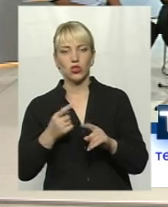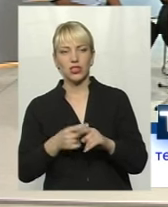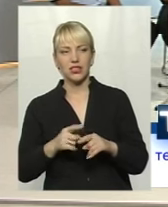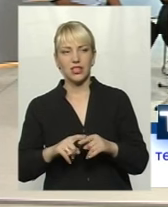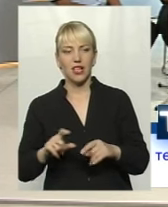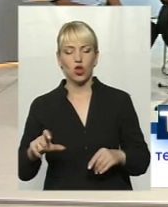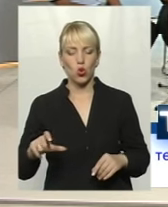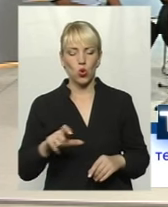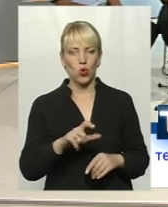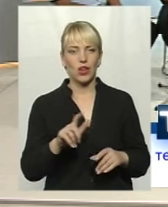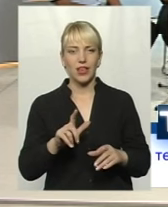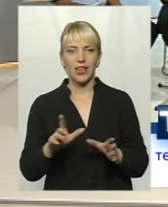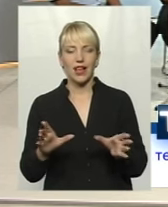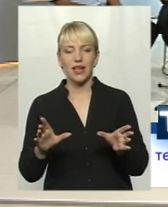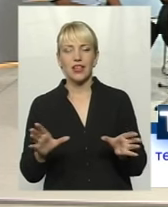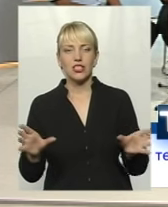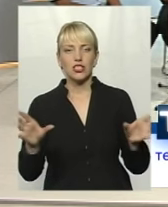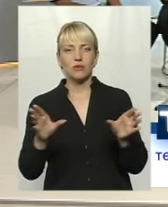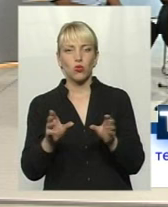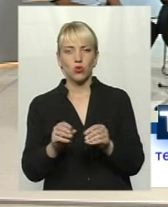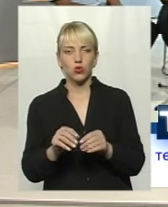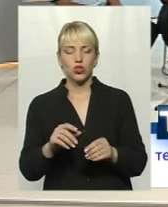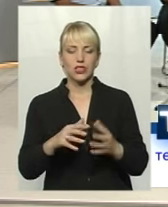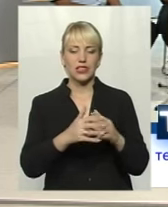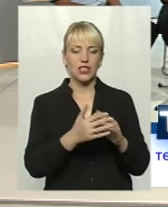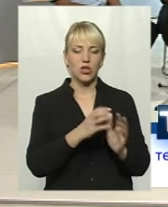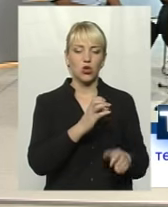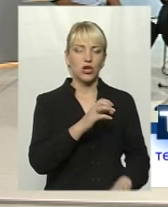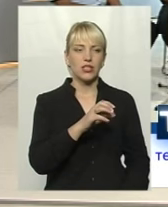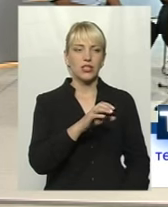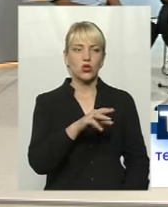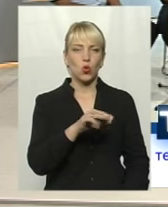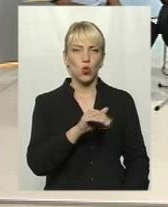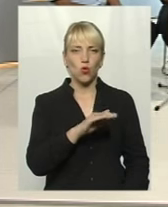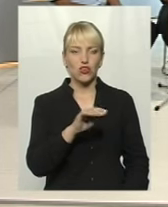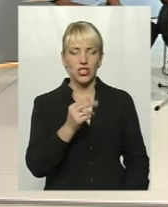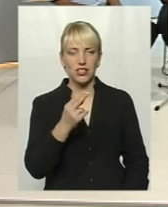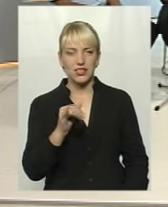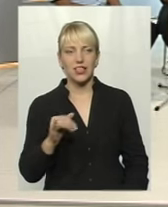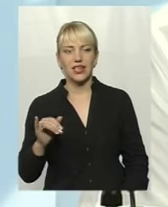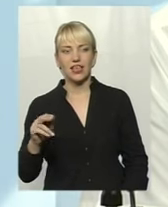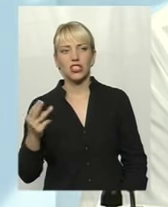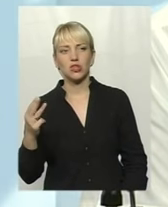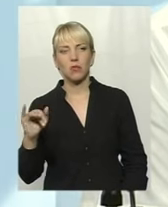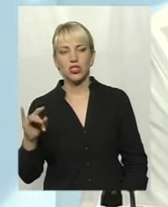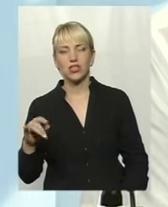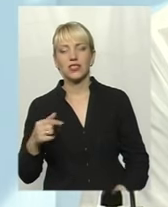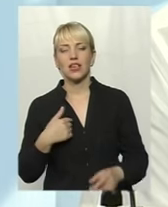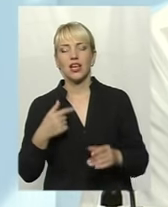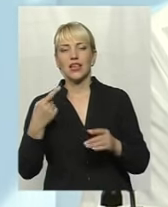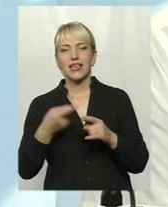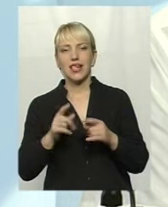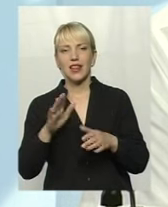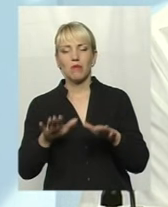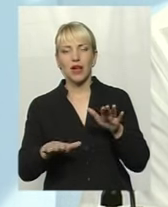яка сполучує село Шпичинці і Стушинці, є на балансі служби автомобільних доріг. Дуже робити. Тобто ми виділили 500